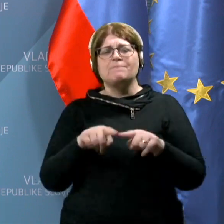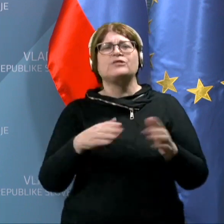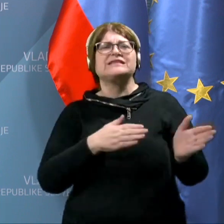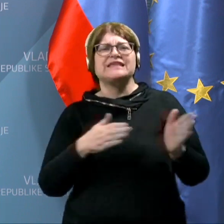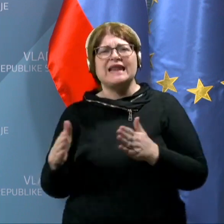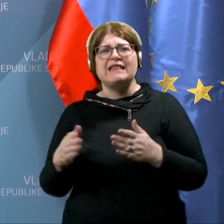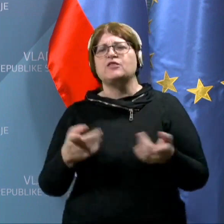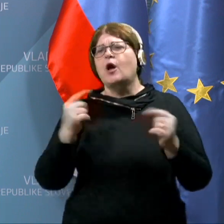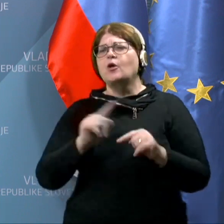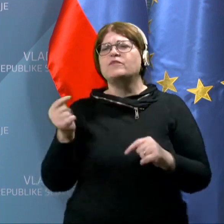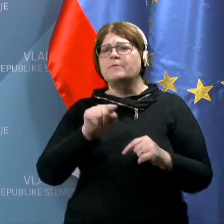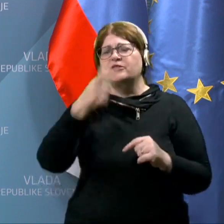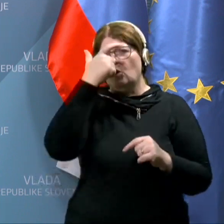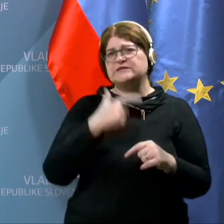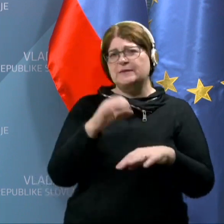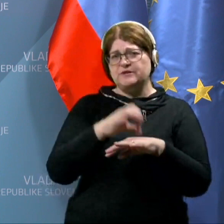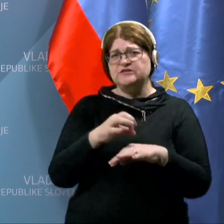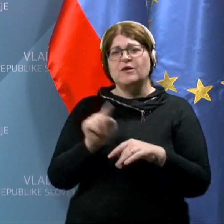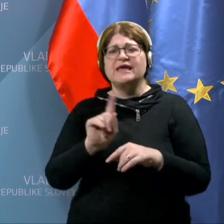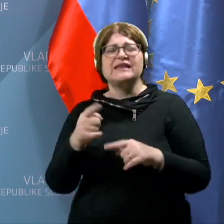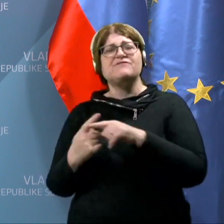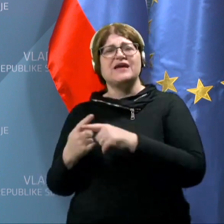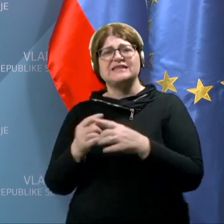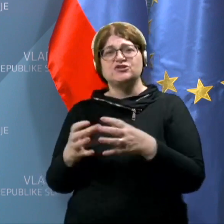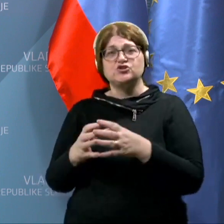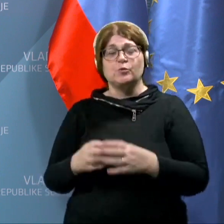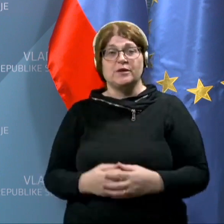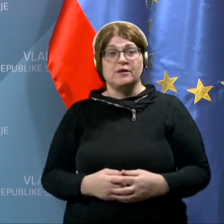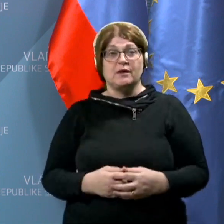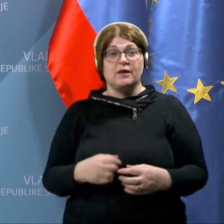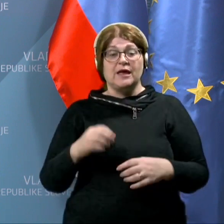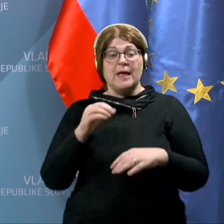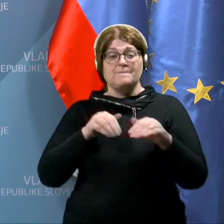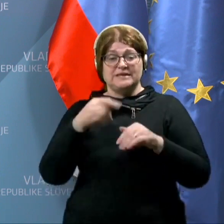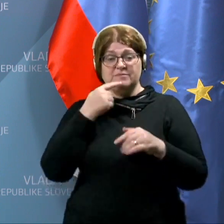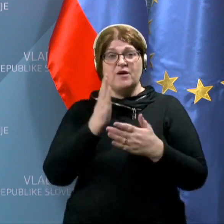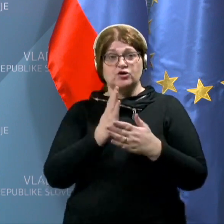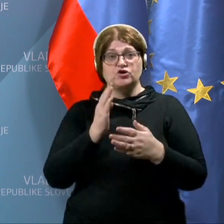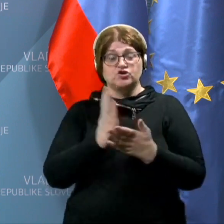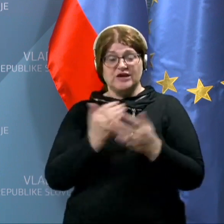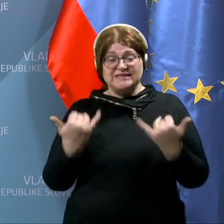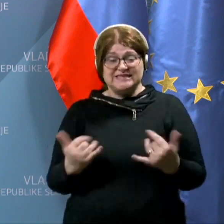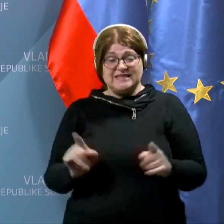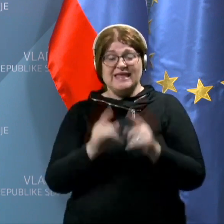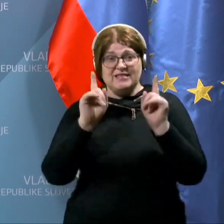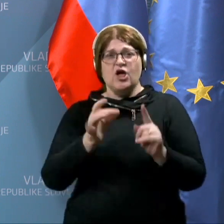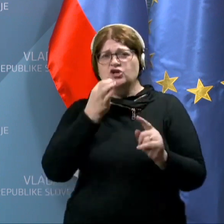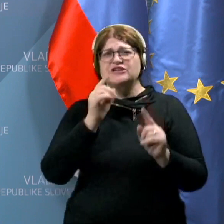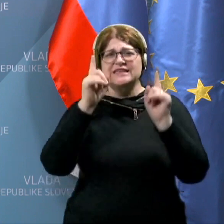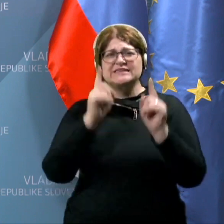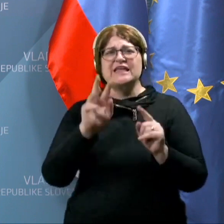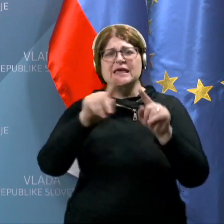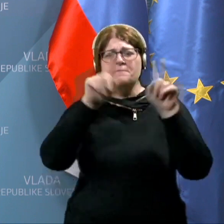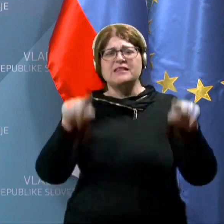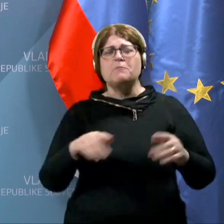ali pa pač ne pride do osebnega zdravnika, ker ne sodi v rizično skupino. Ampak to je že sedaj tako. Če se stanje nekomu, ki ima